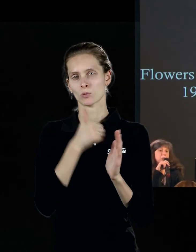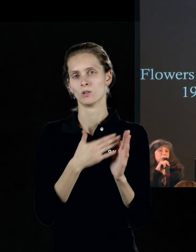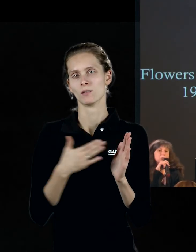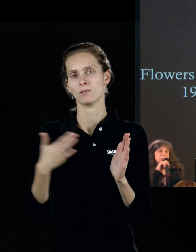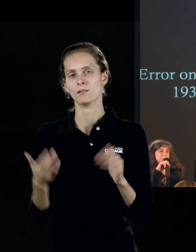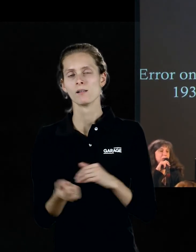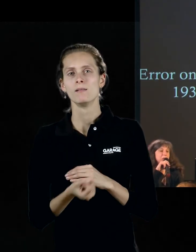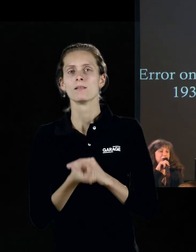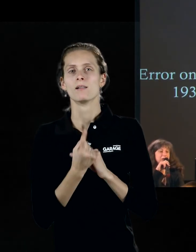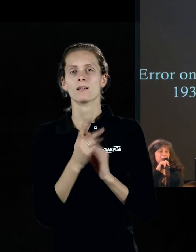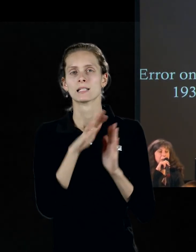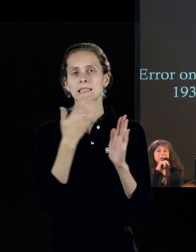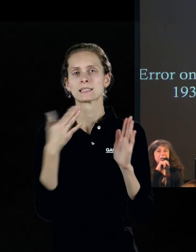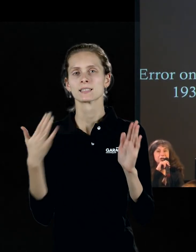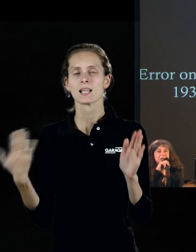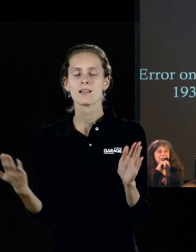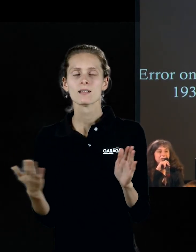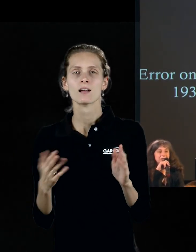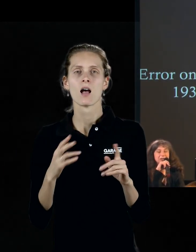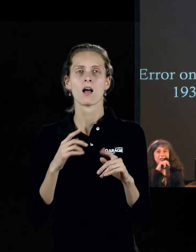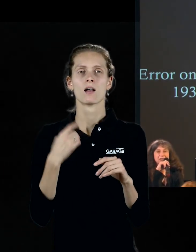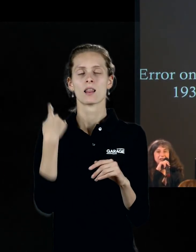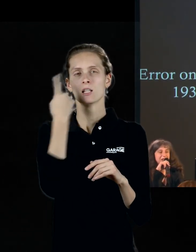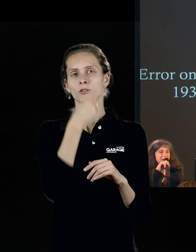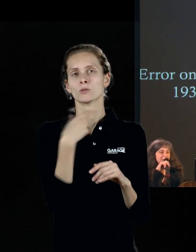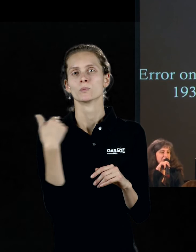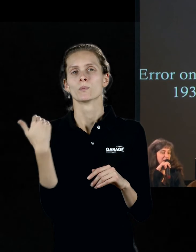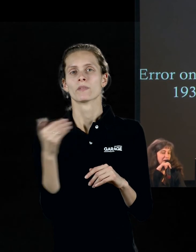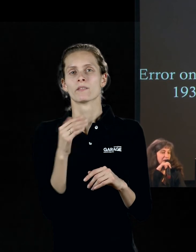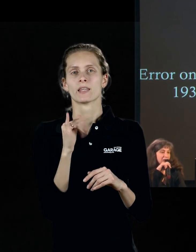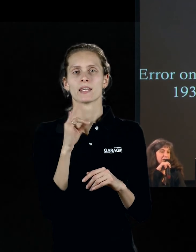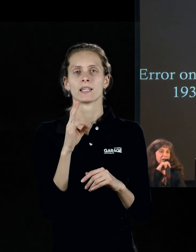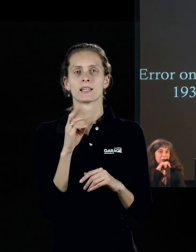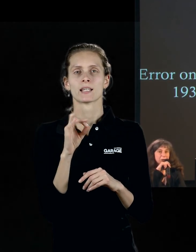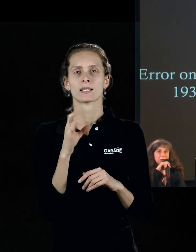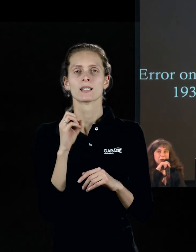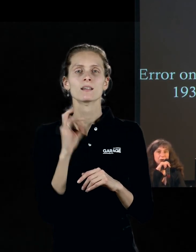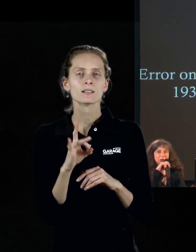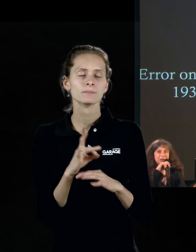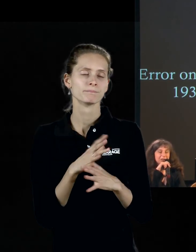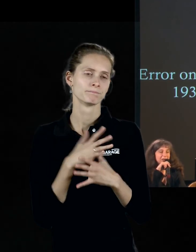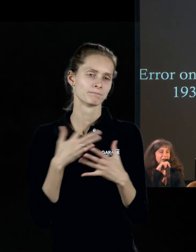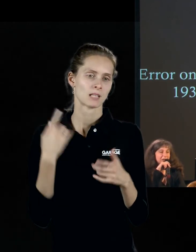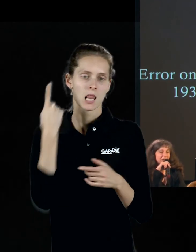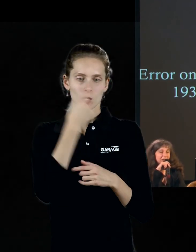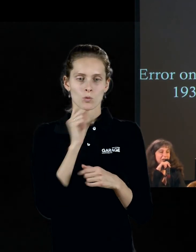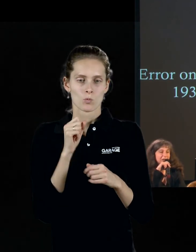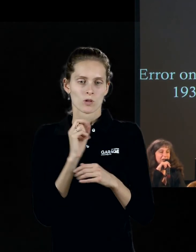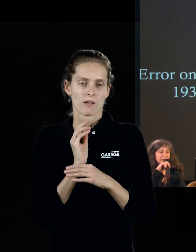лица пейзажа, лица интерьера, лица, в которые можно войти.